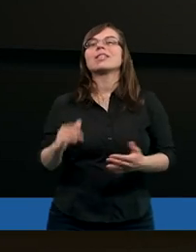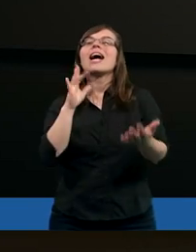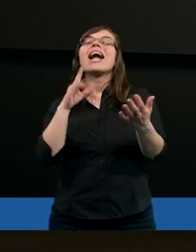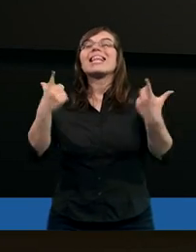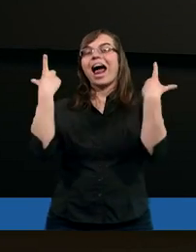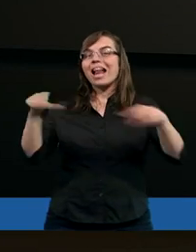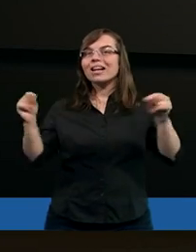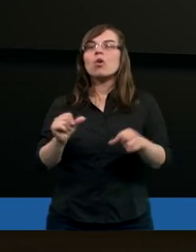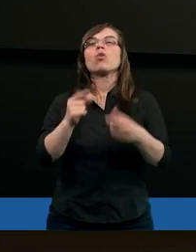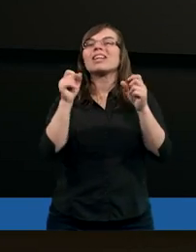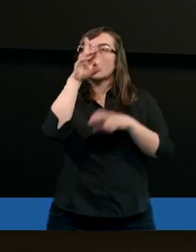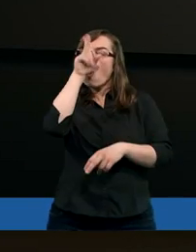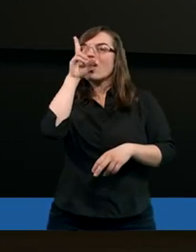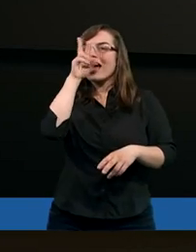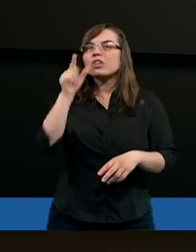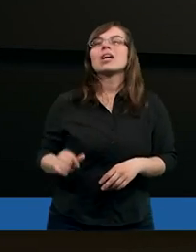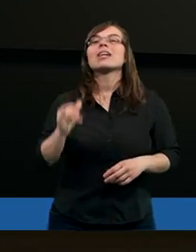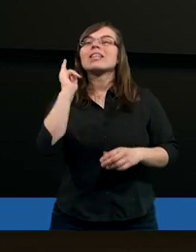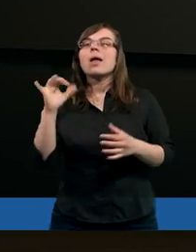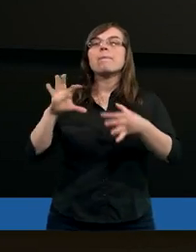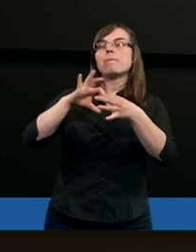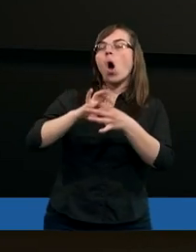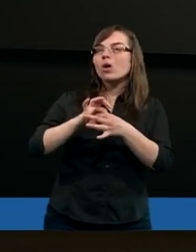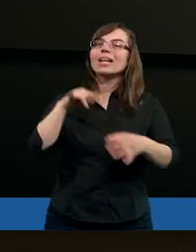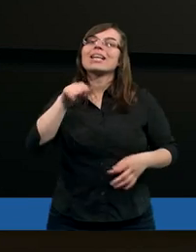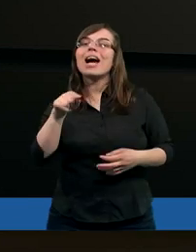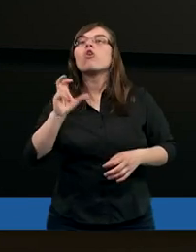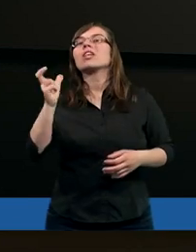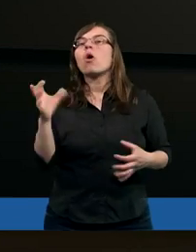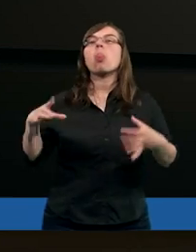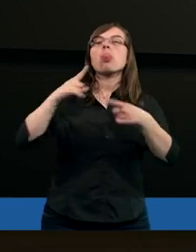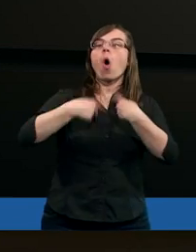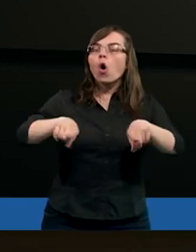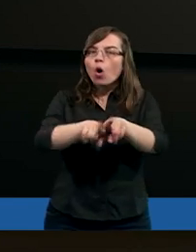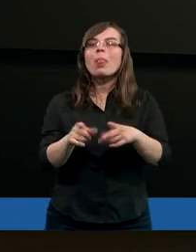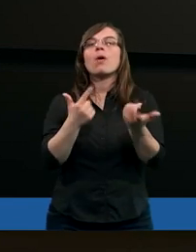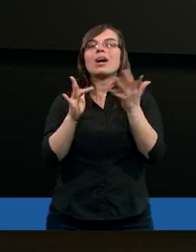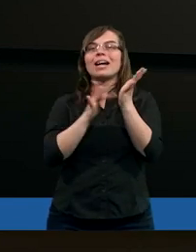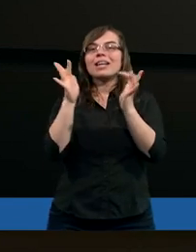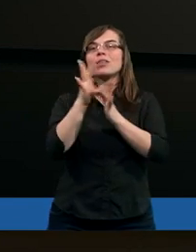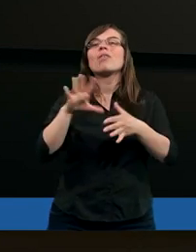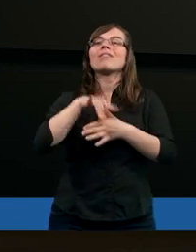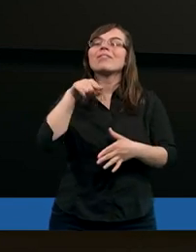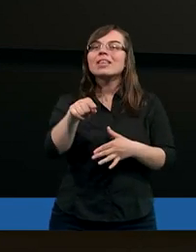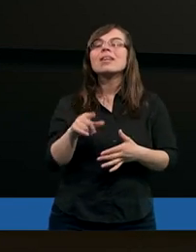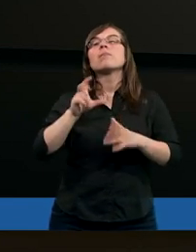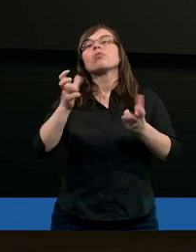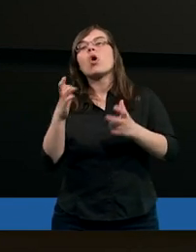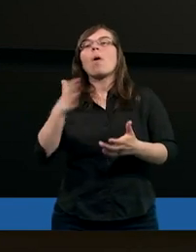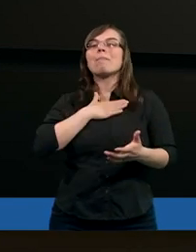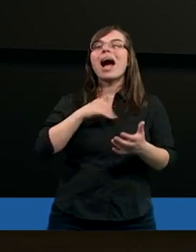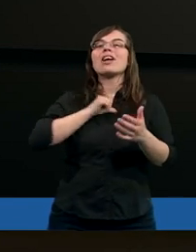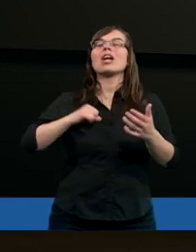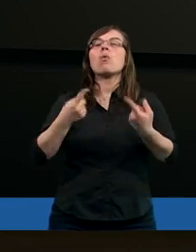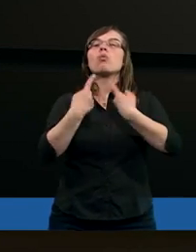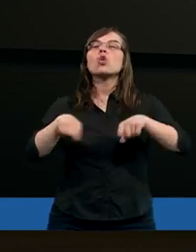Zaskakujące skojarzenia i połączenia tego, czego dokonał Chrystus z tym, co ma się dokonać